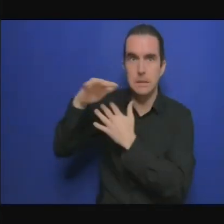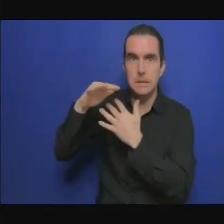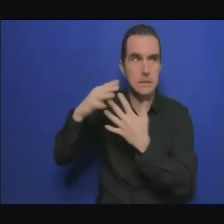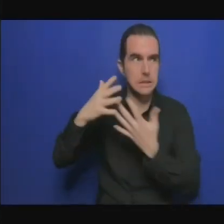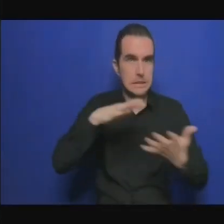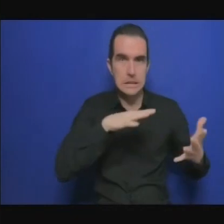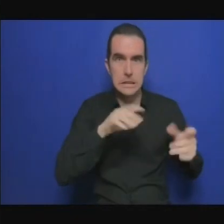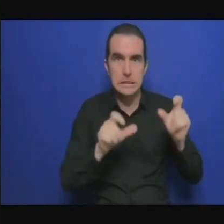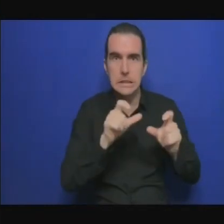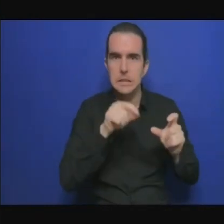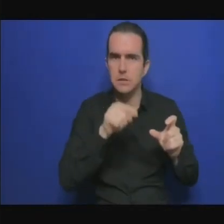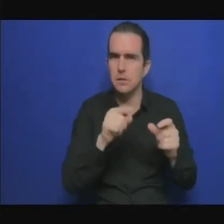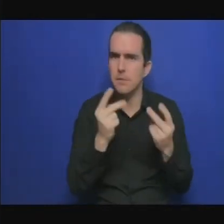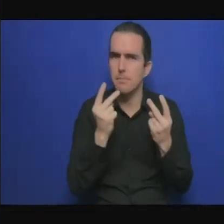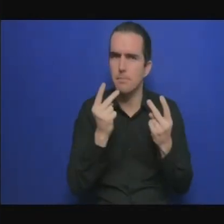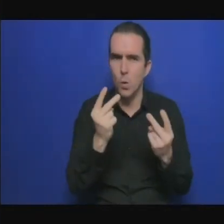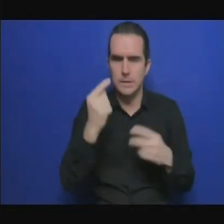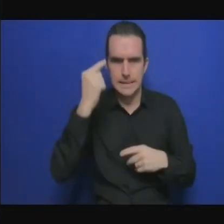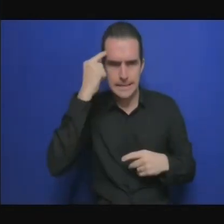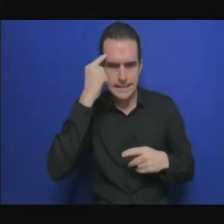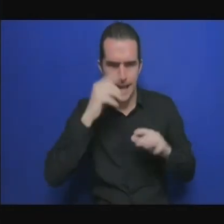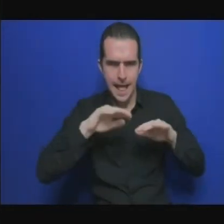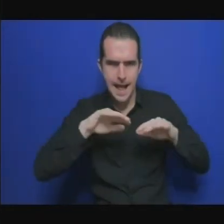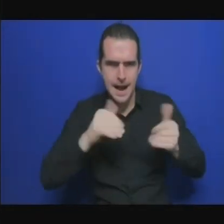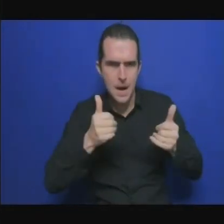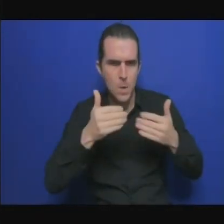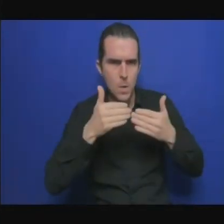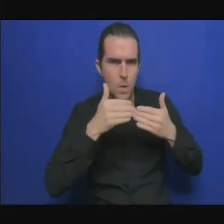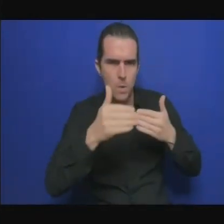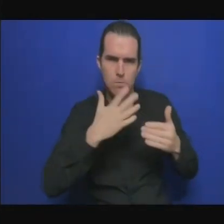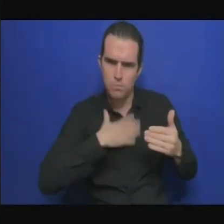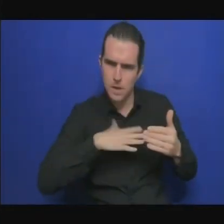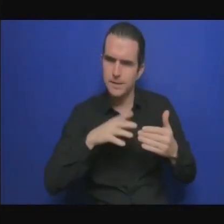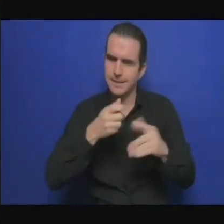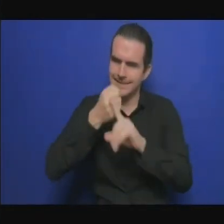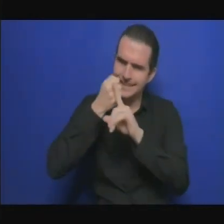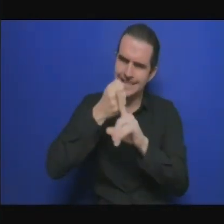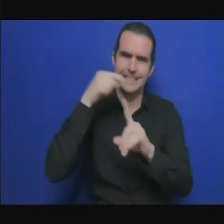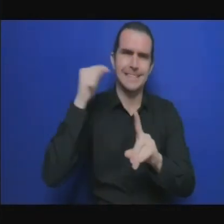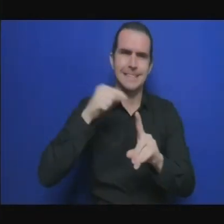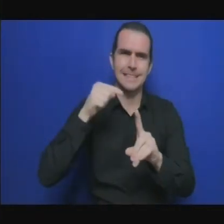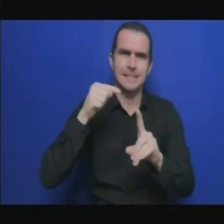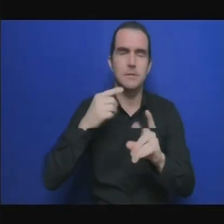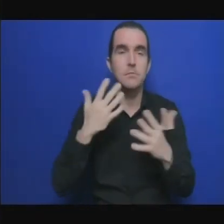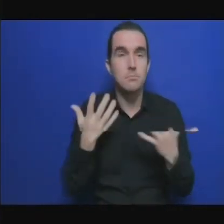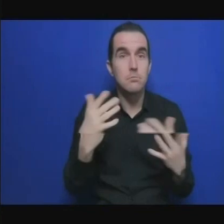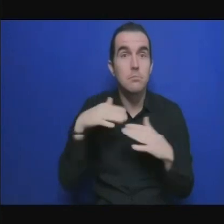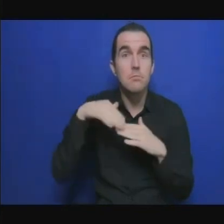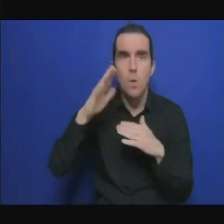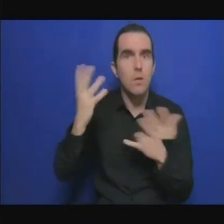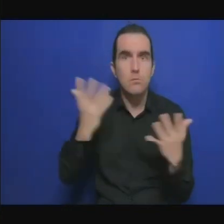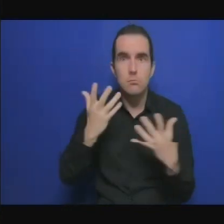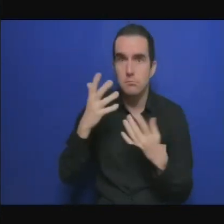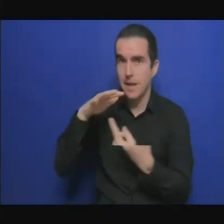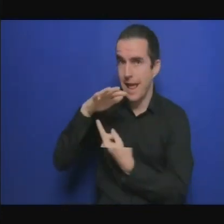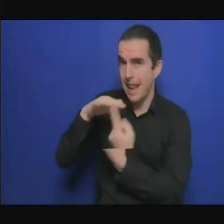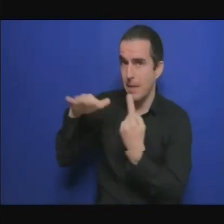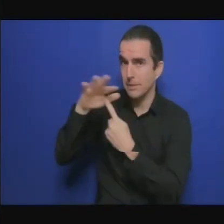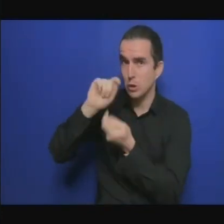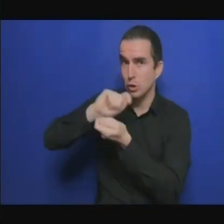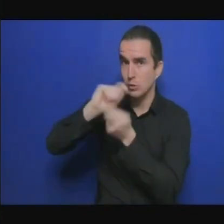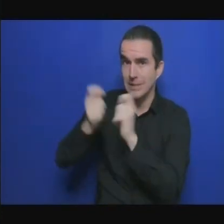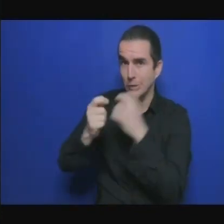les niveaux de méthane et de protoxyde d'azote n'ont été aussi élevés que depuis plus de